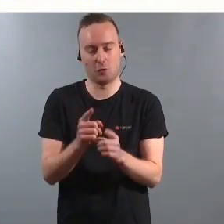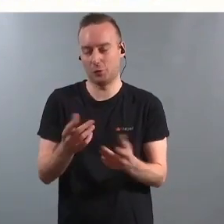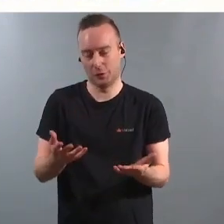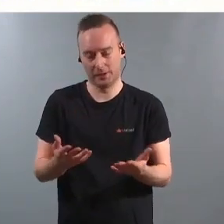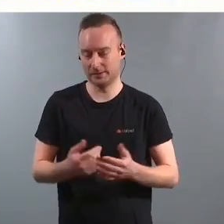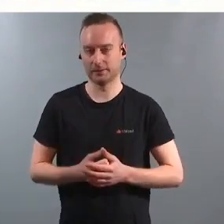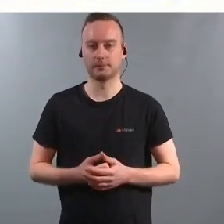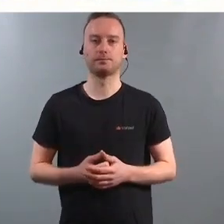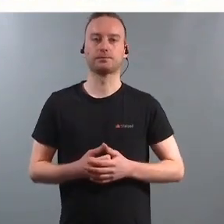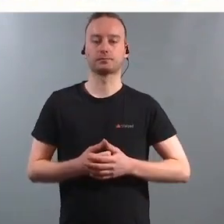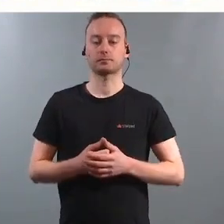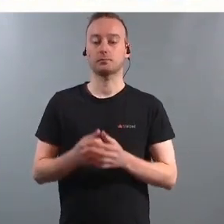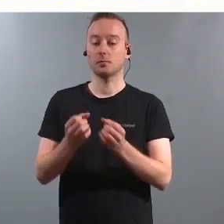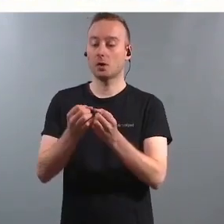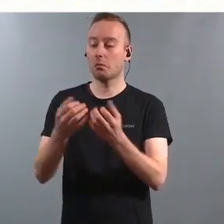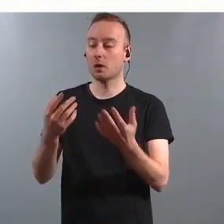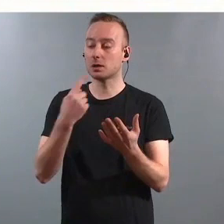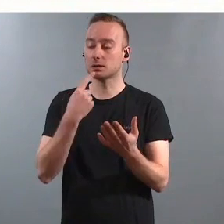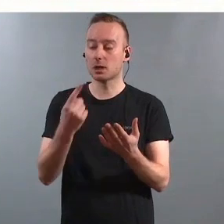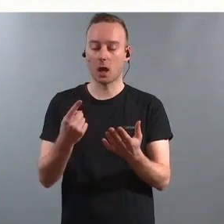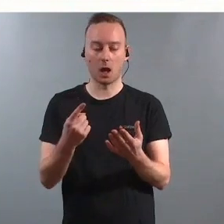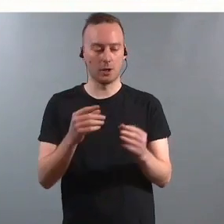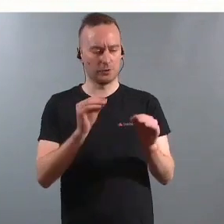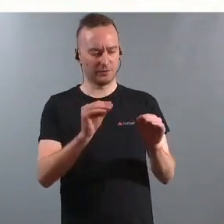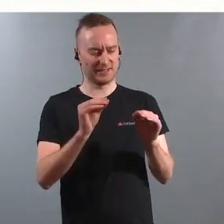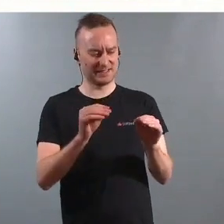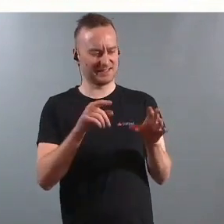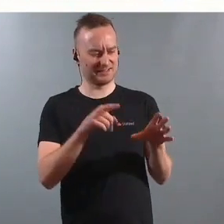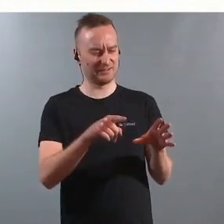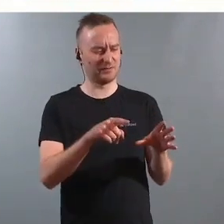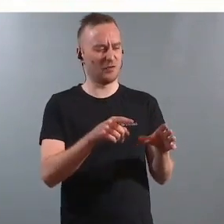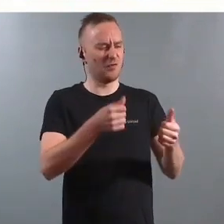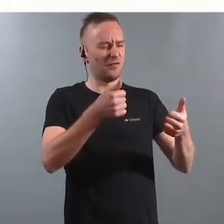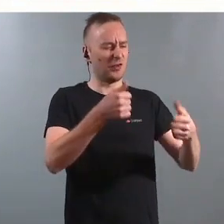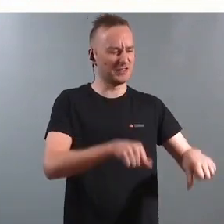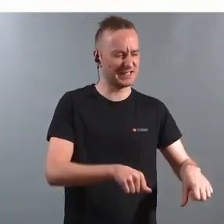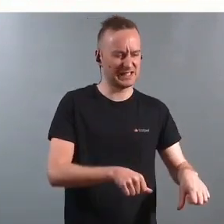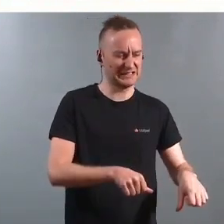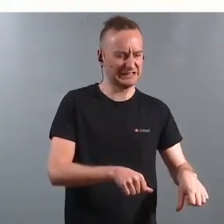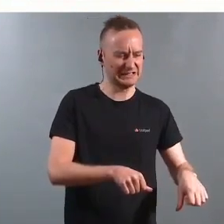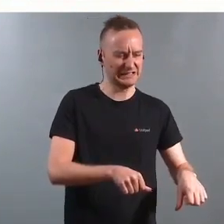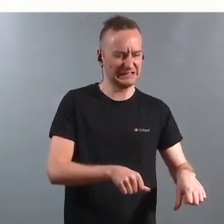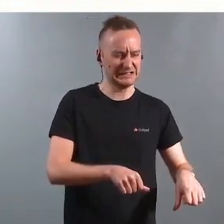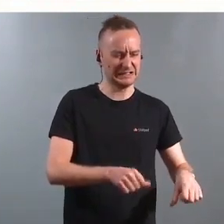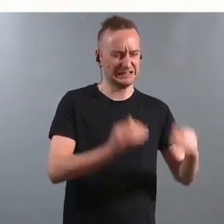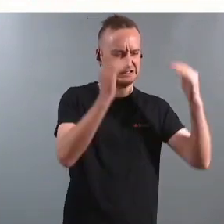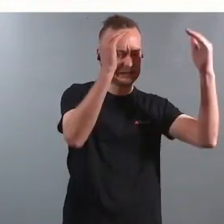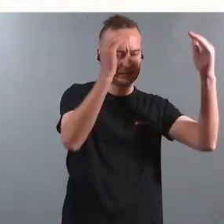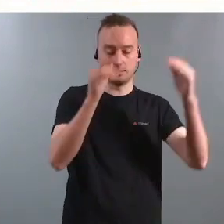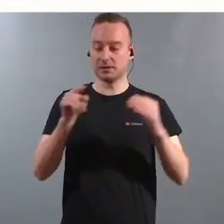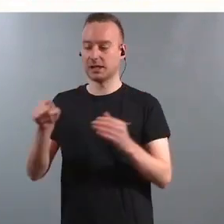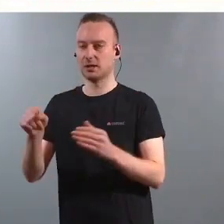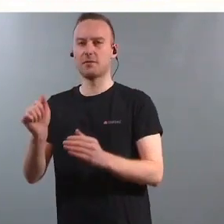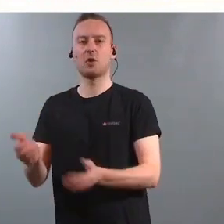Så mange meldte om at undervisningen i klasserommet var for vanskelig, men undervisningen utenfor i spesialundervisningen var for lett.